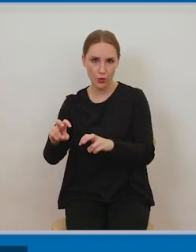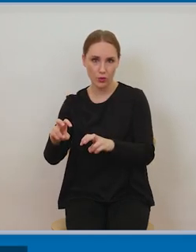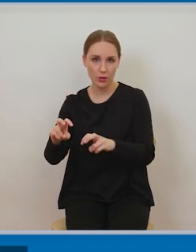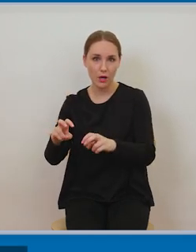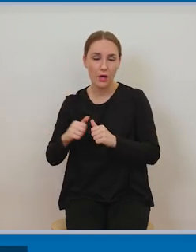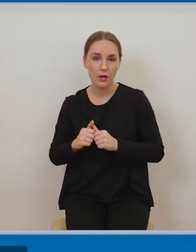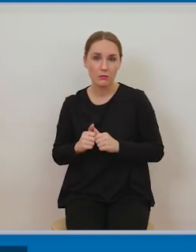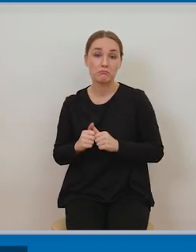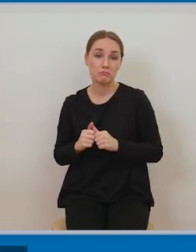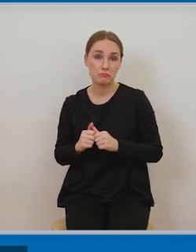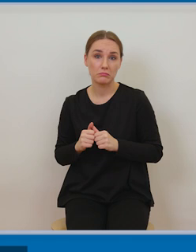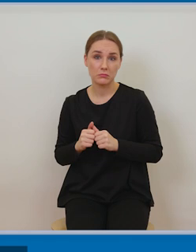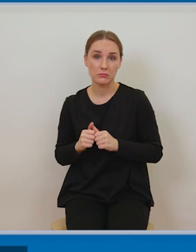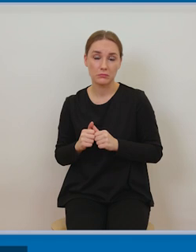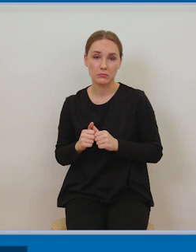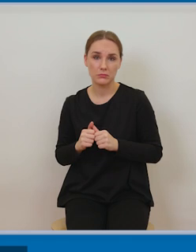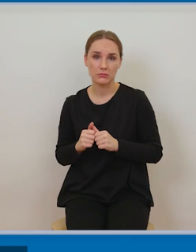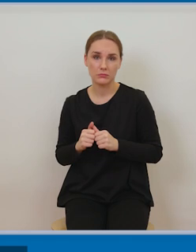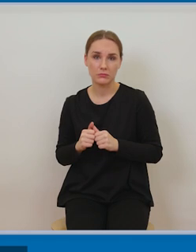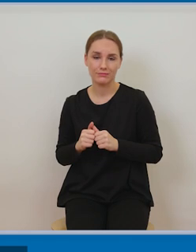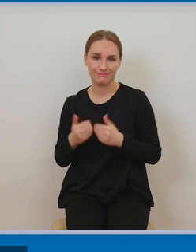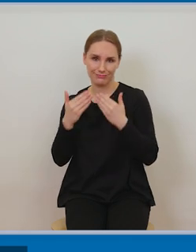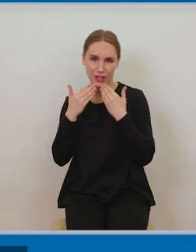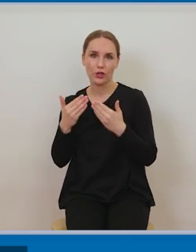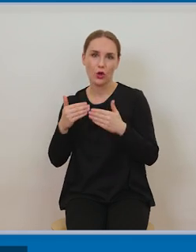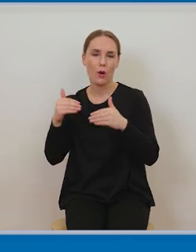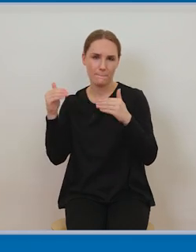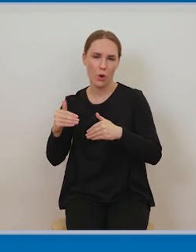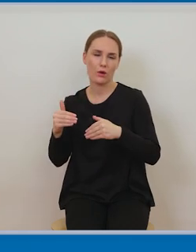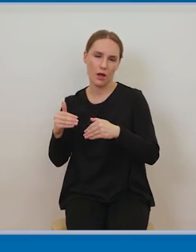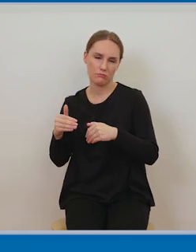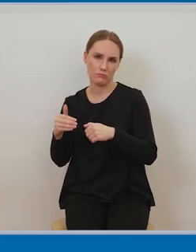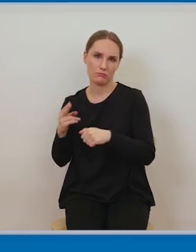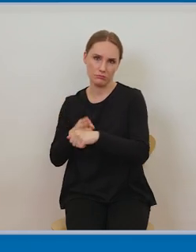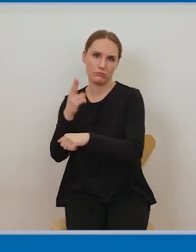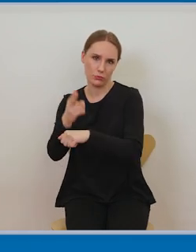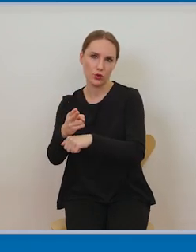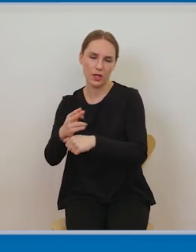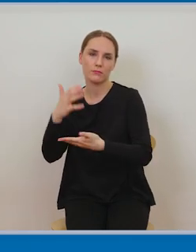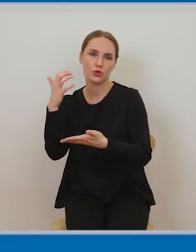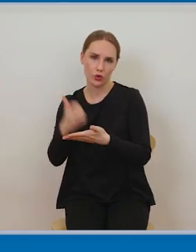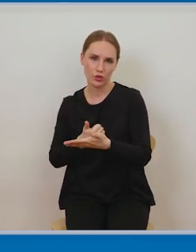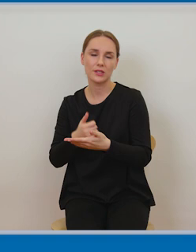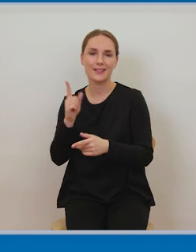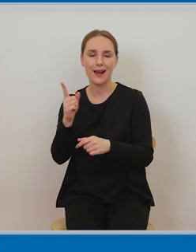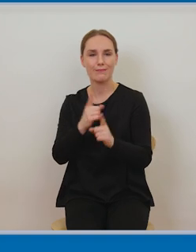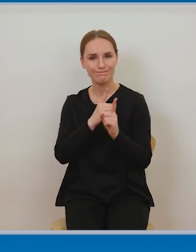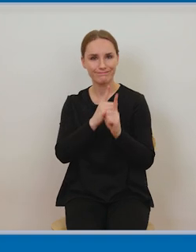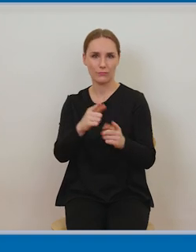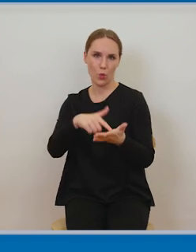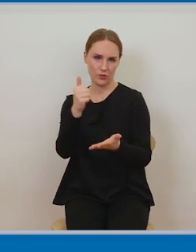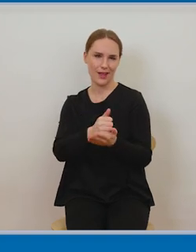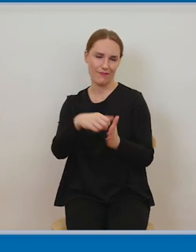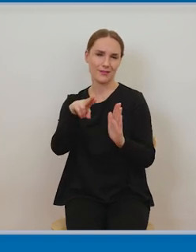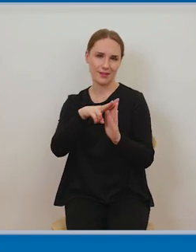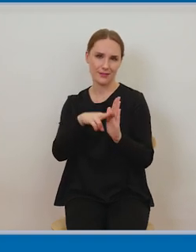będzie mechanizmem pozwalającym na dostęp do utworu w ramach wyraźnie uregulowanych ustawowych zasad i w przypadku